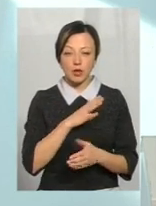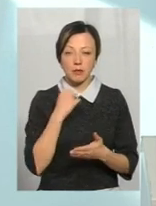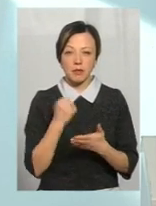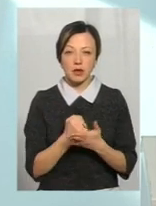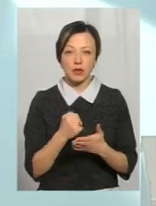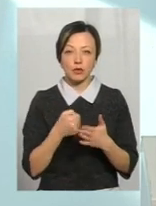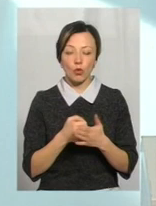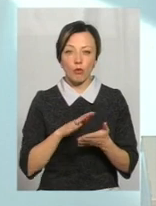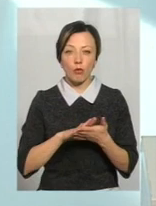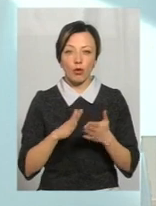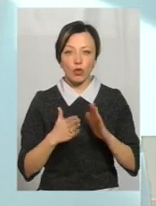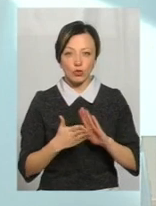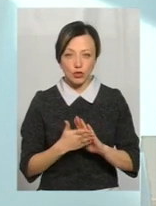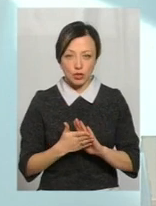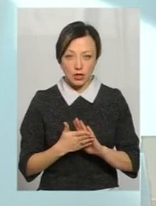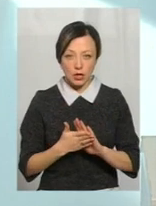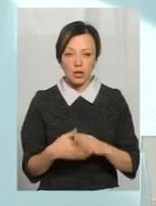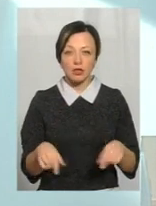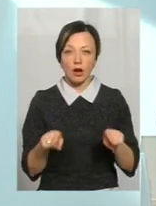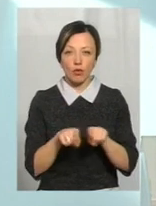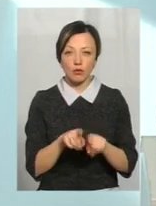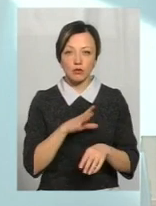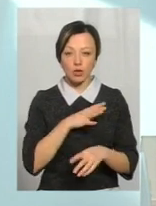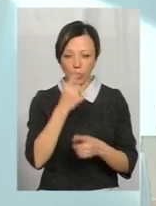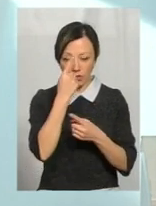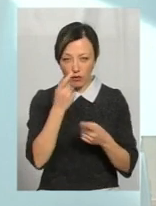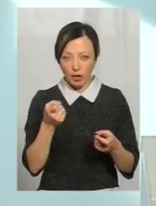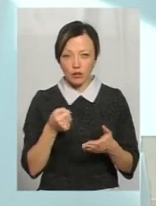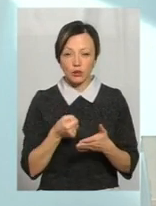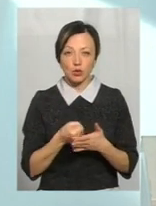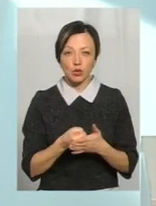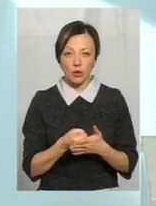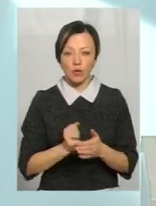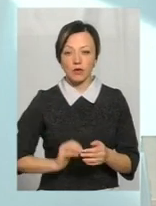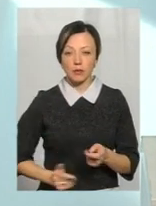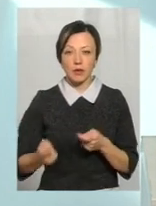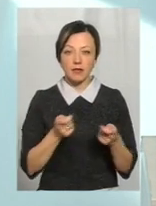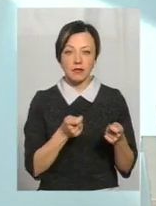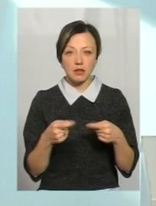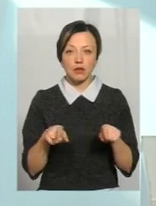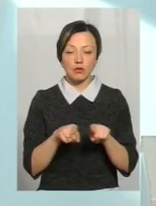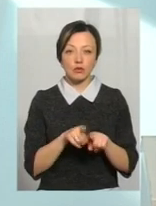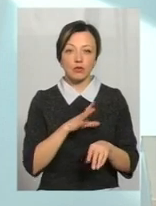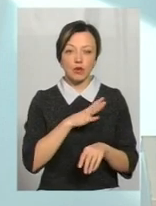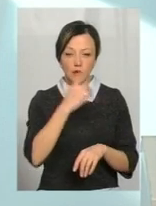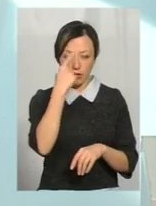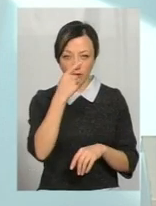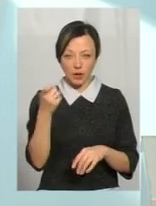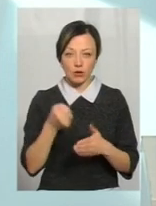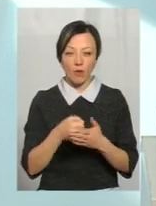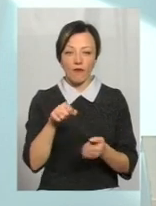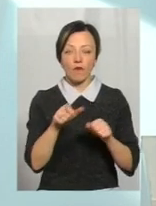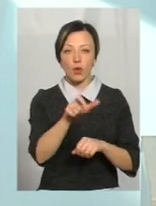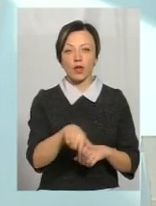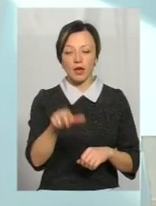до положення, вони також були доведені до перевізників, відповідно вони були доведені до водіїв.